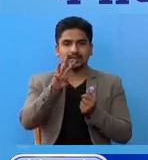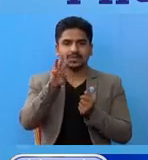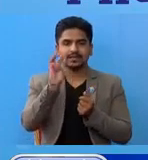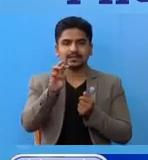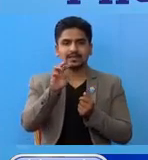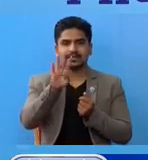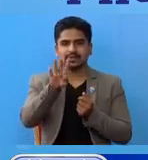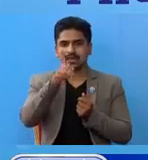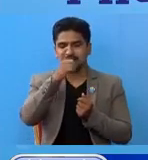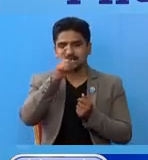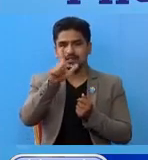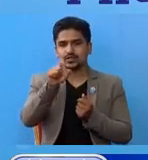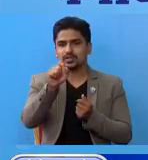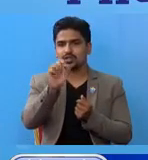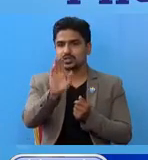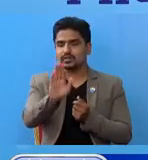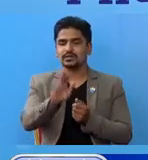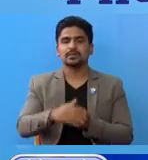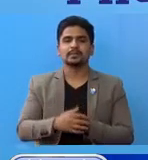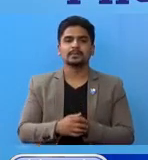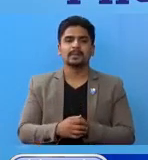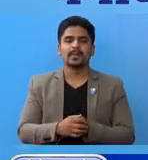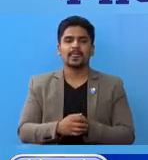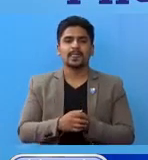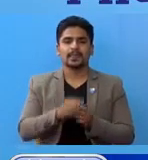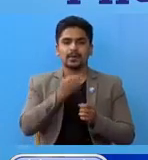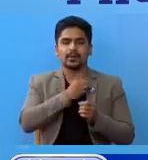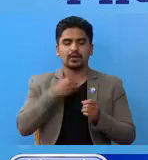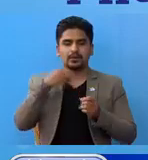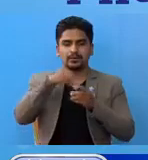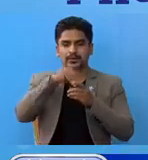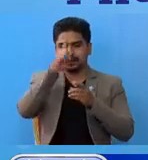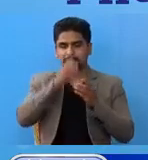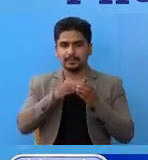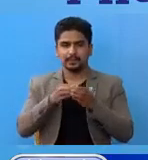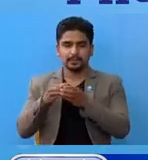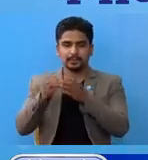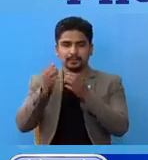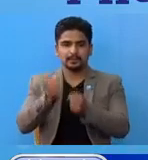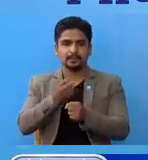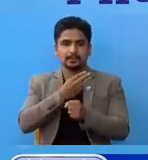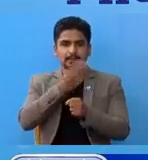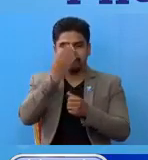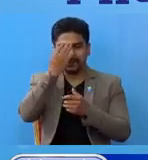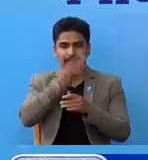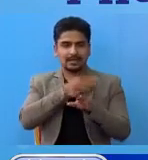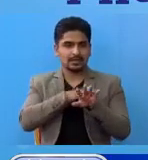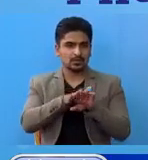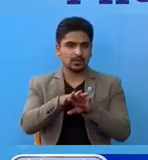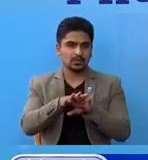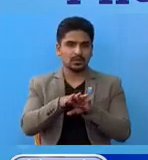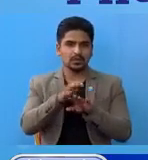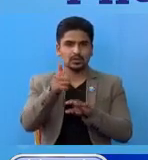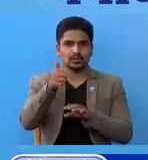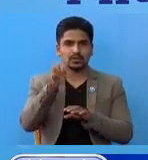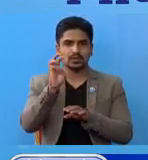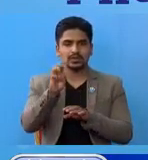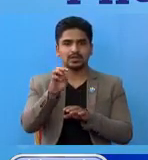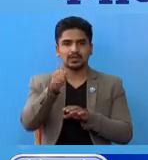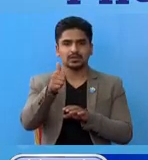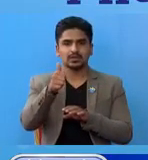,470 रहेको छा। आइसोलेसन मां रहेका संक्रमीत बेक्ती अरूको संख्या 6